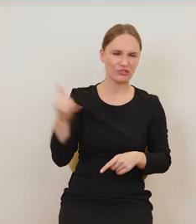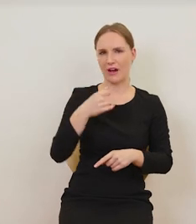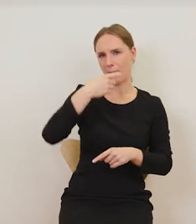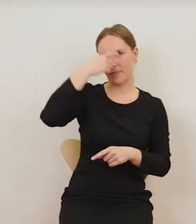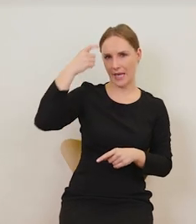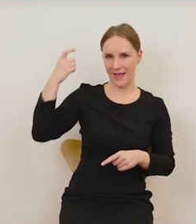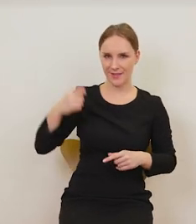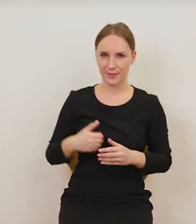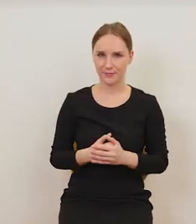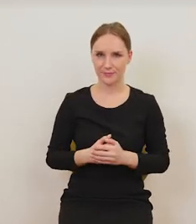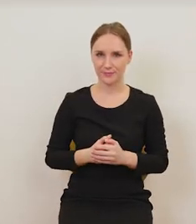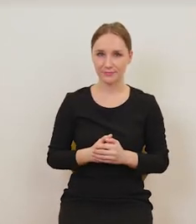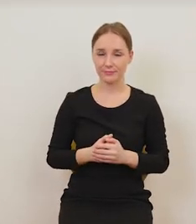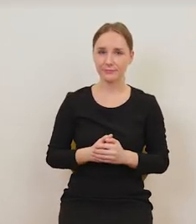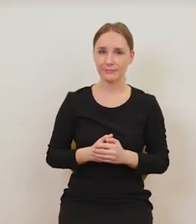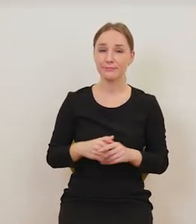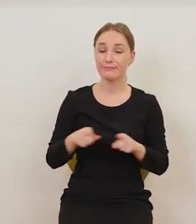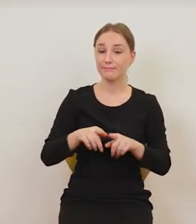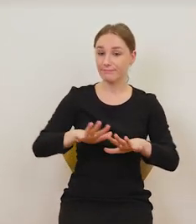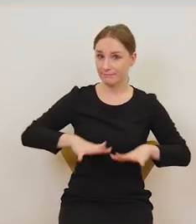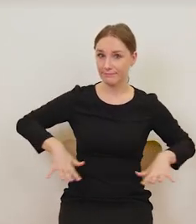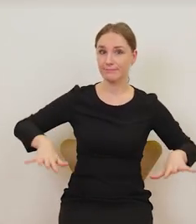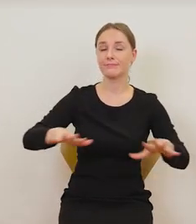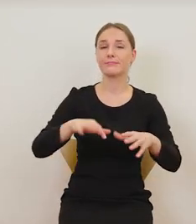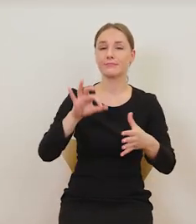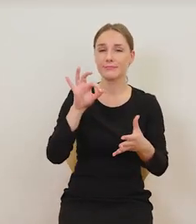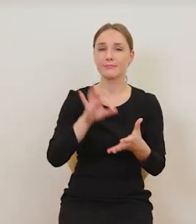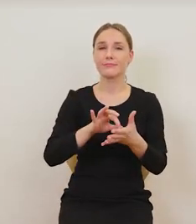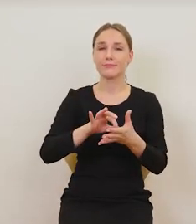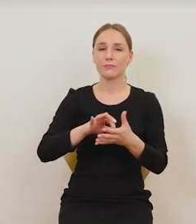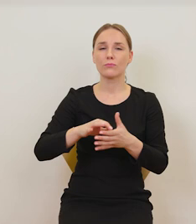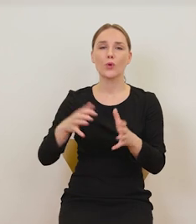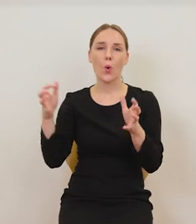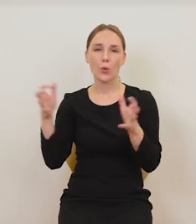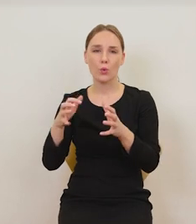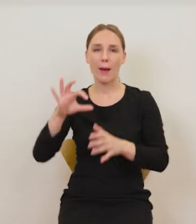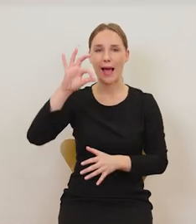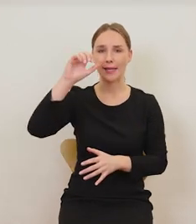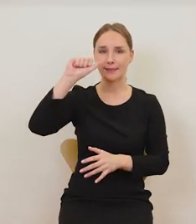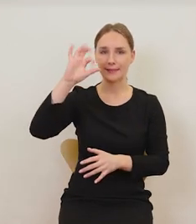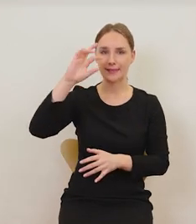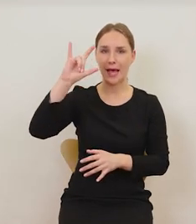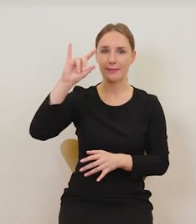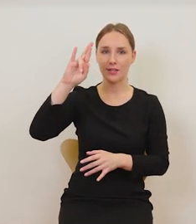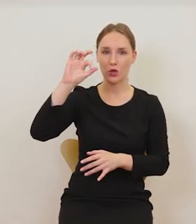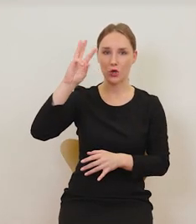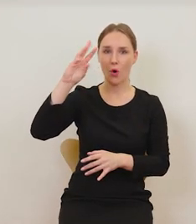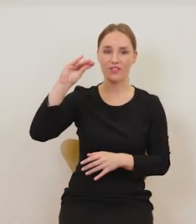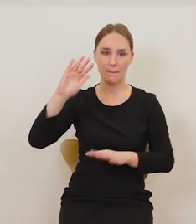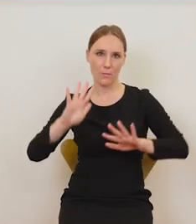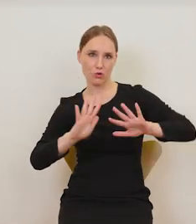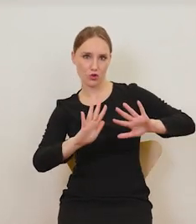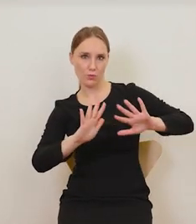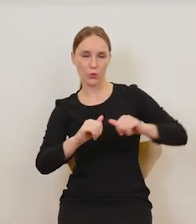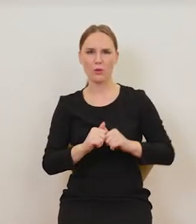alkoholu. W otoczeniu tu jest podtrzymywany przez całą gromadę satyrów. Satyrowie